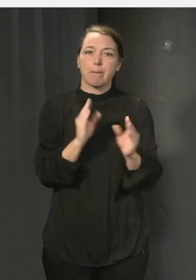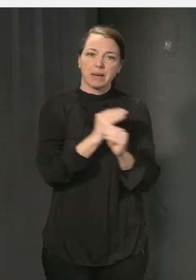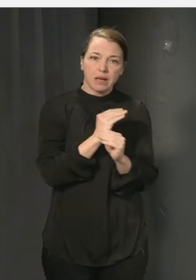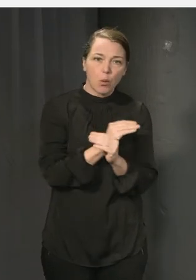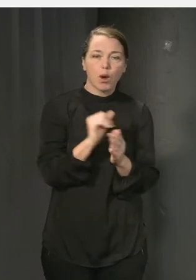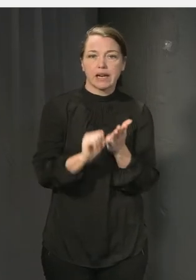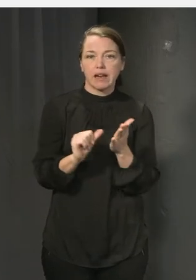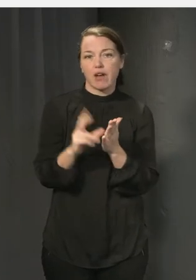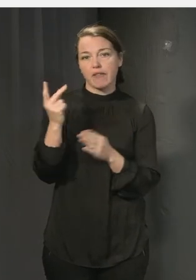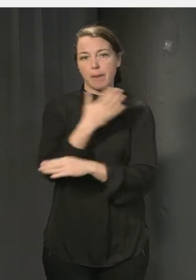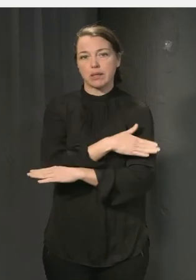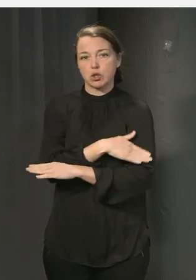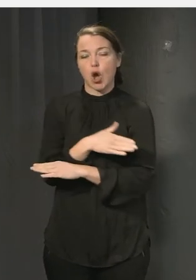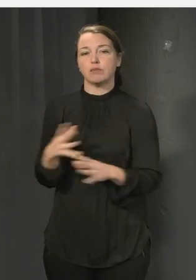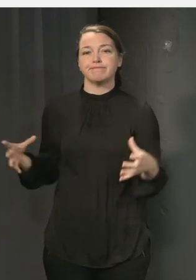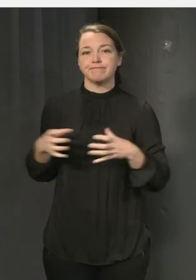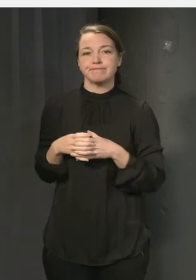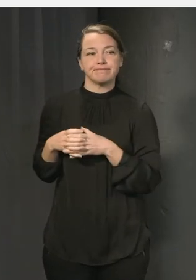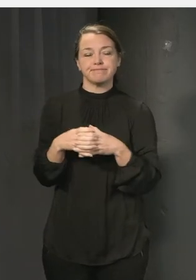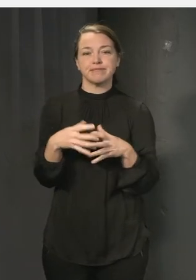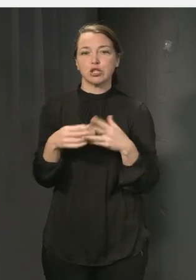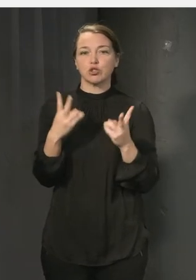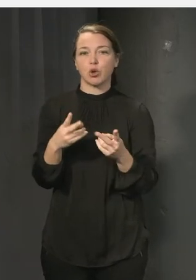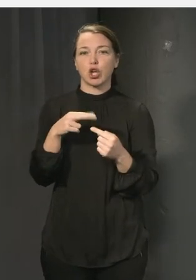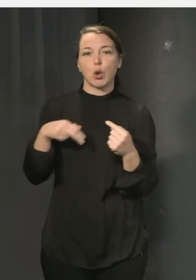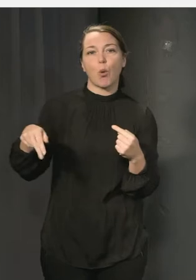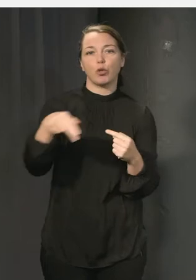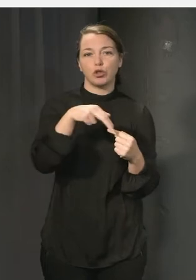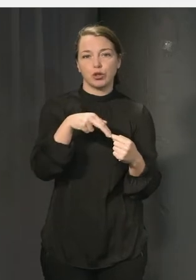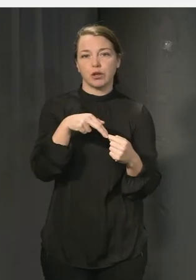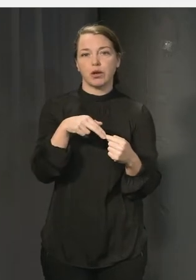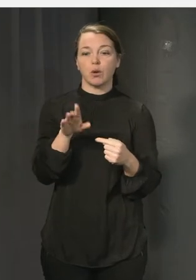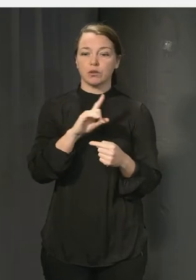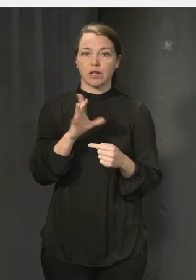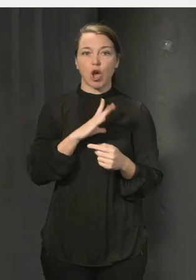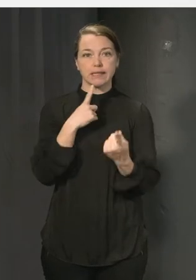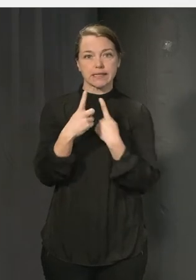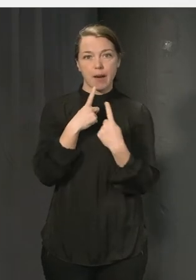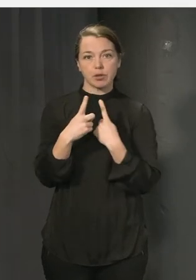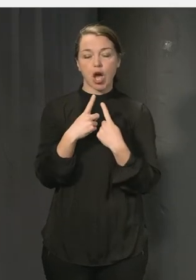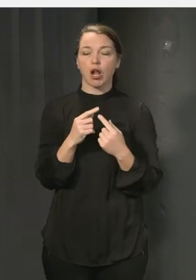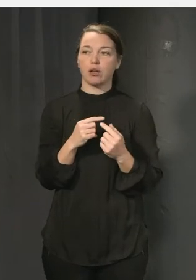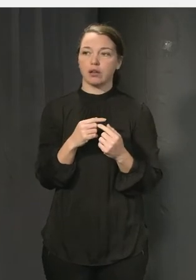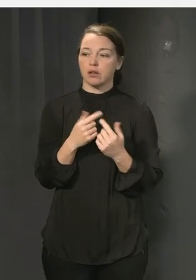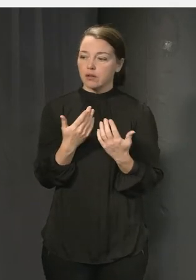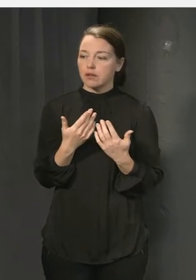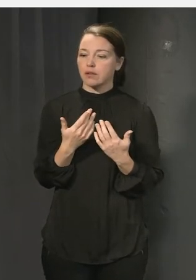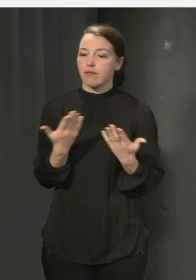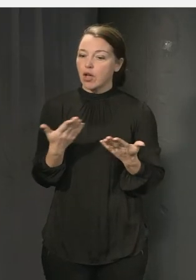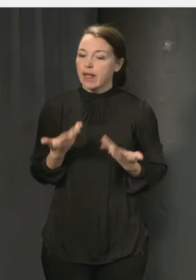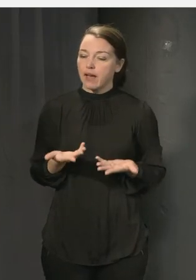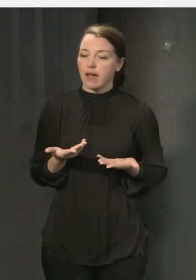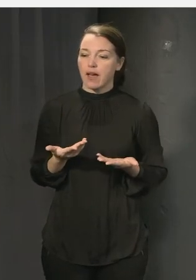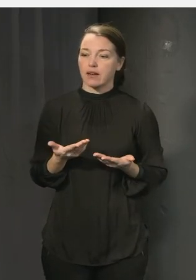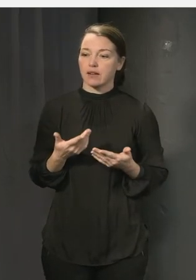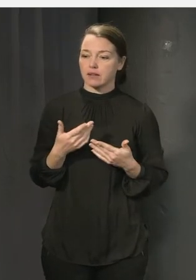elever och annan personal, gör ju också att man får ett samtal kring det som man uppfattar som otrygghet. Vi hade